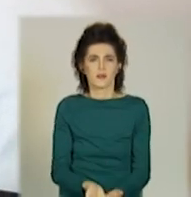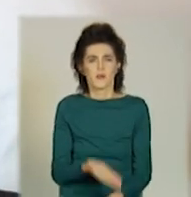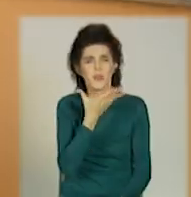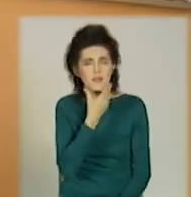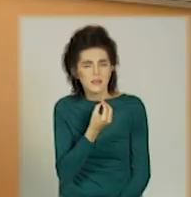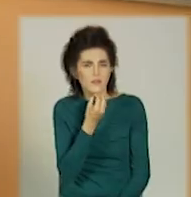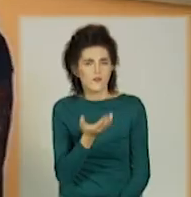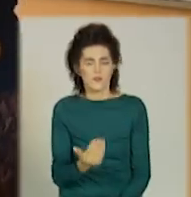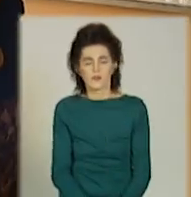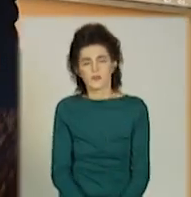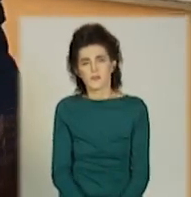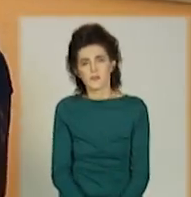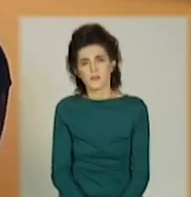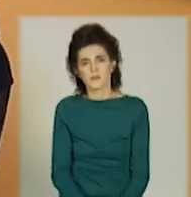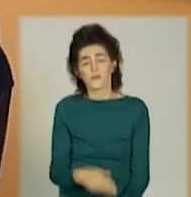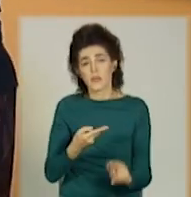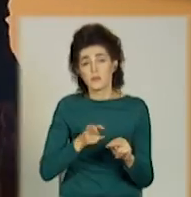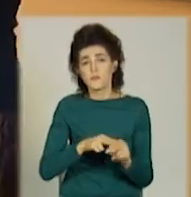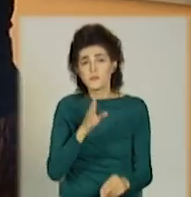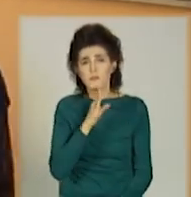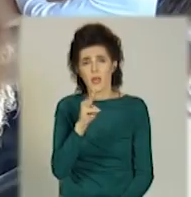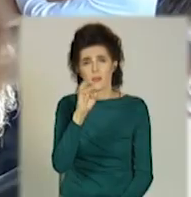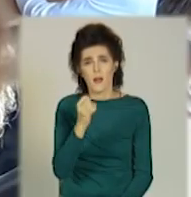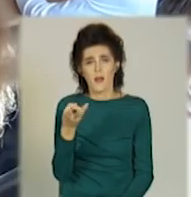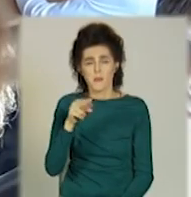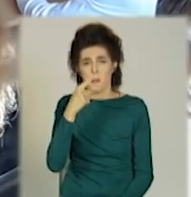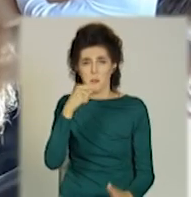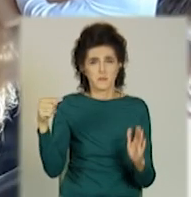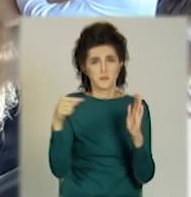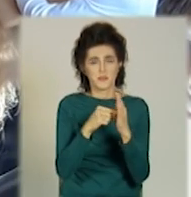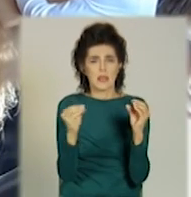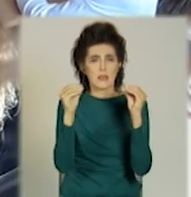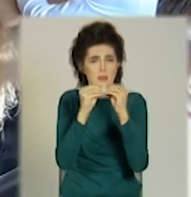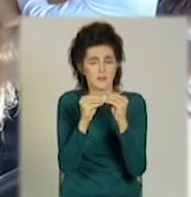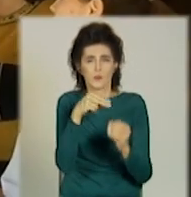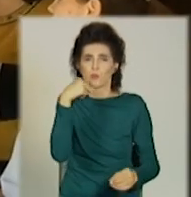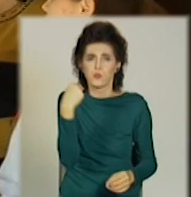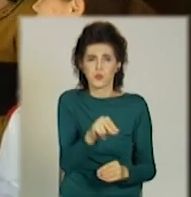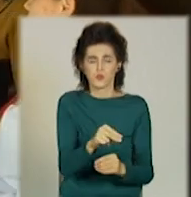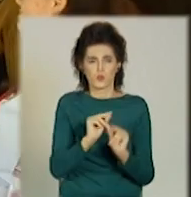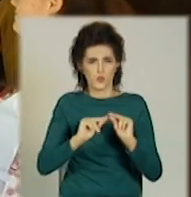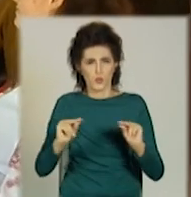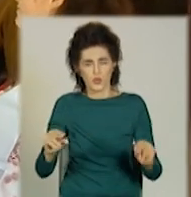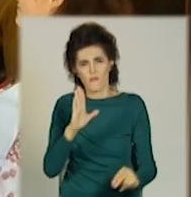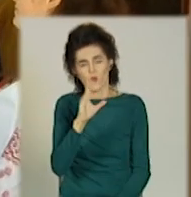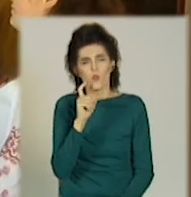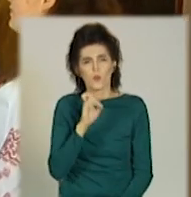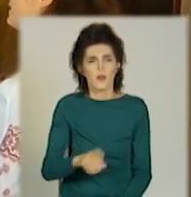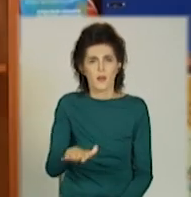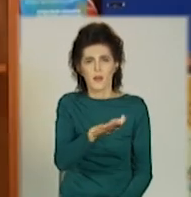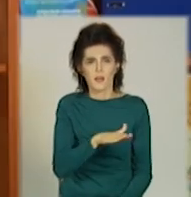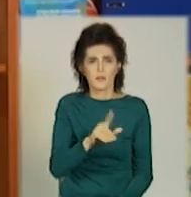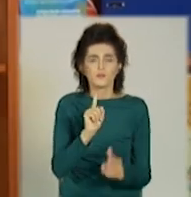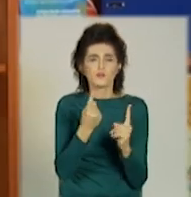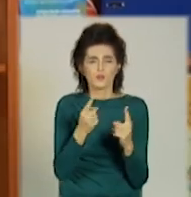Цього року пані Тетяна потрапила до десятки найкращих педагогів України за те, що вчителює серцем.